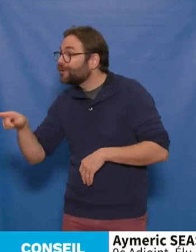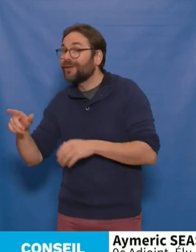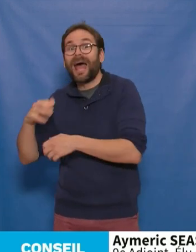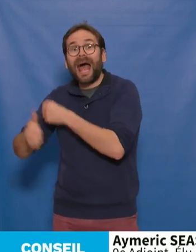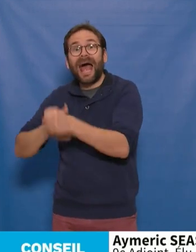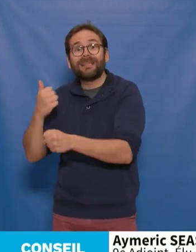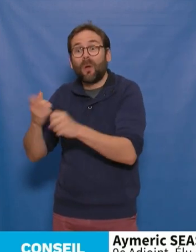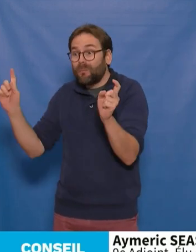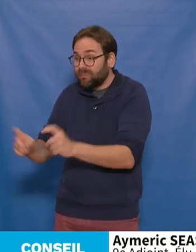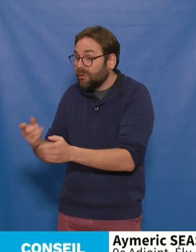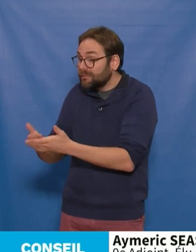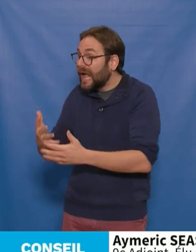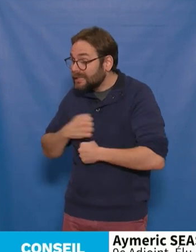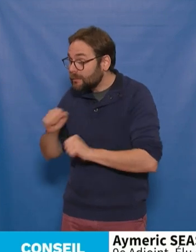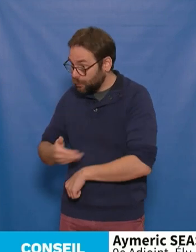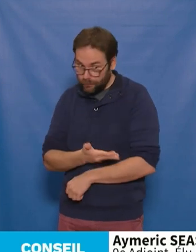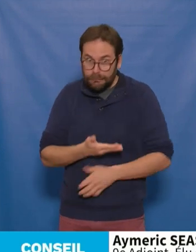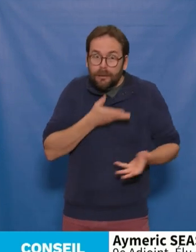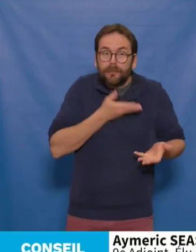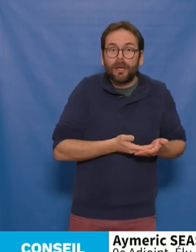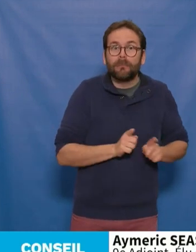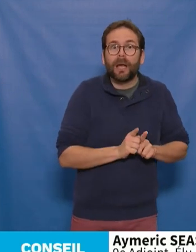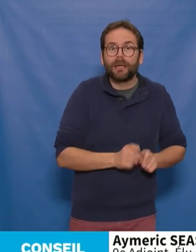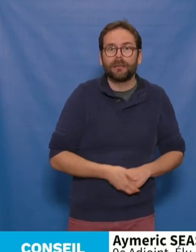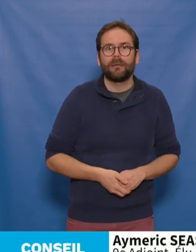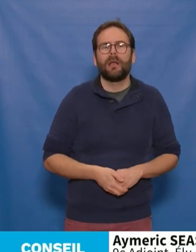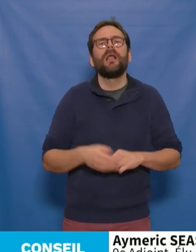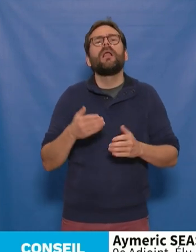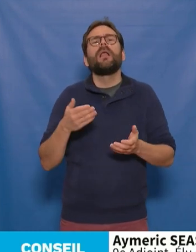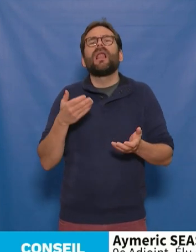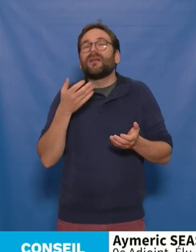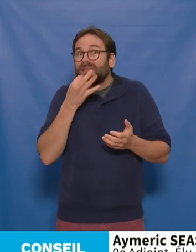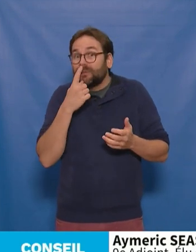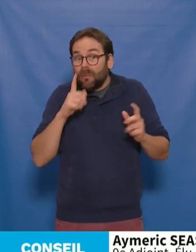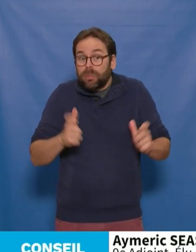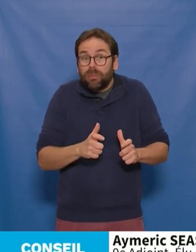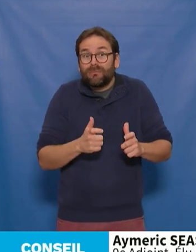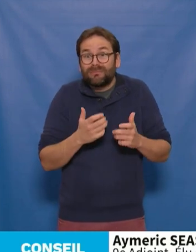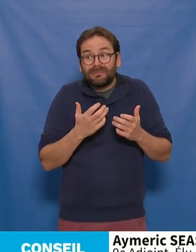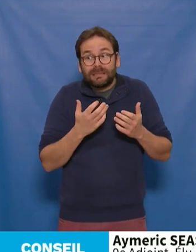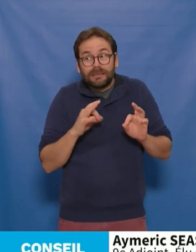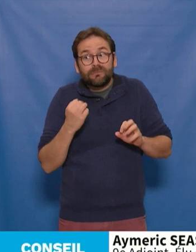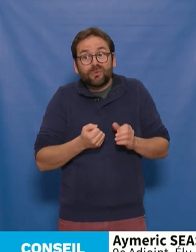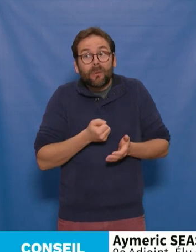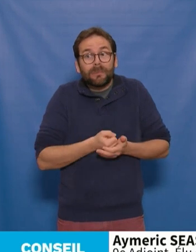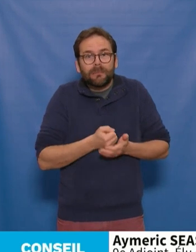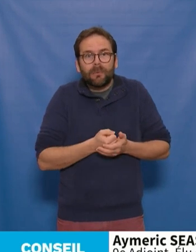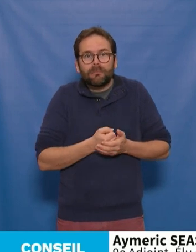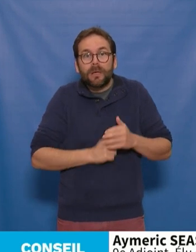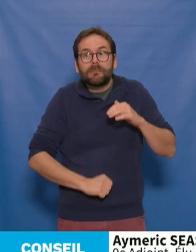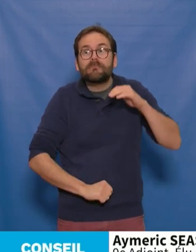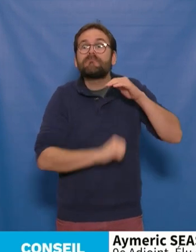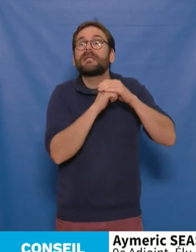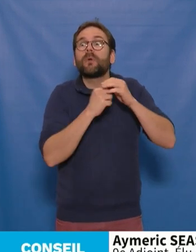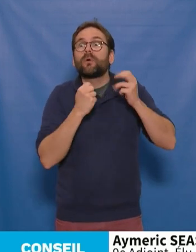an dans de telles proportions ? Les sources les plus optimistes parlent de 10%. Les plus pessimistes de 50% de